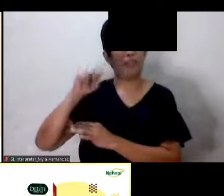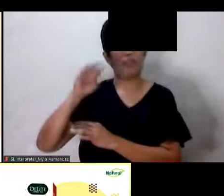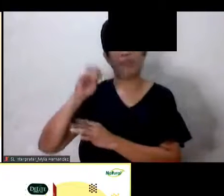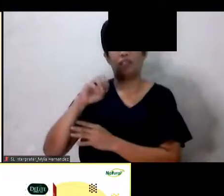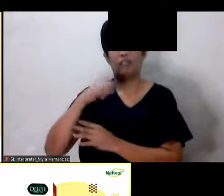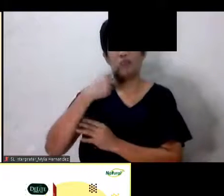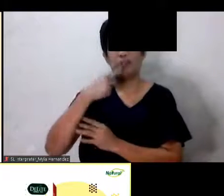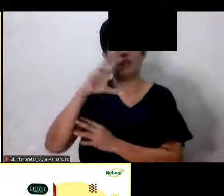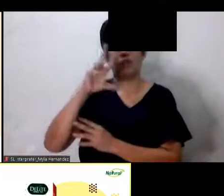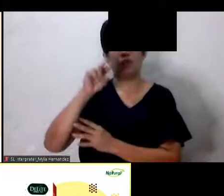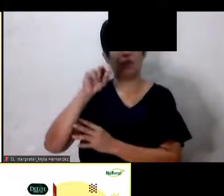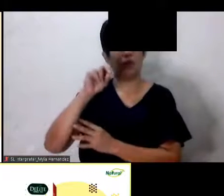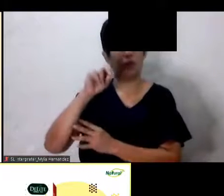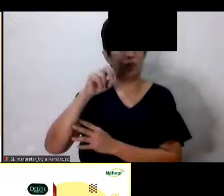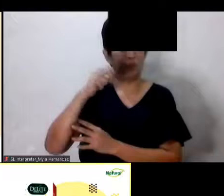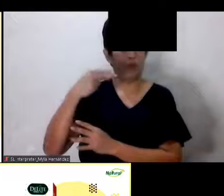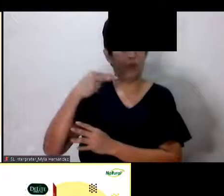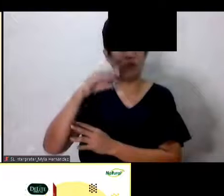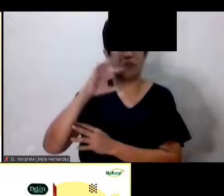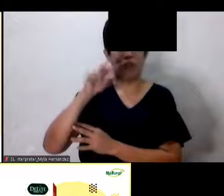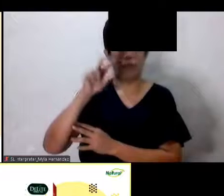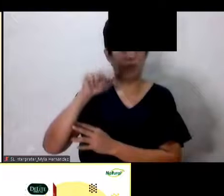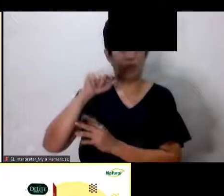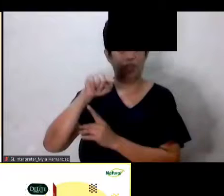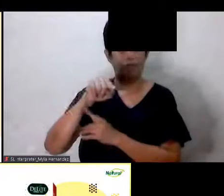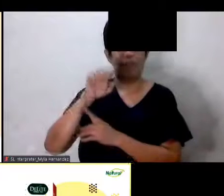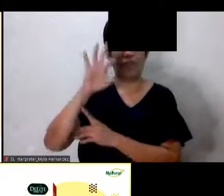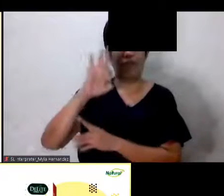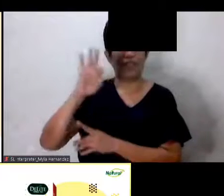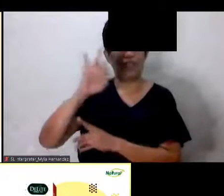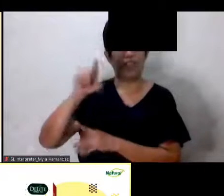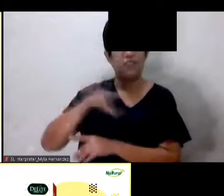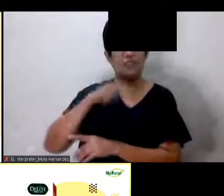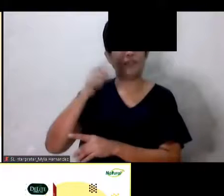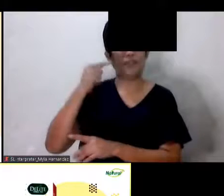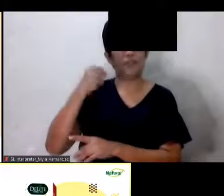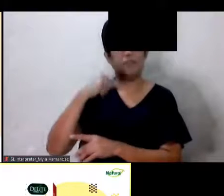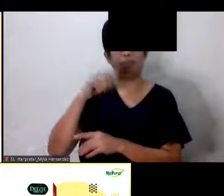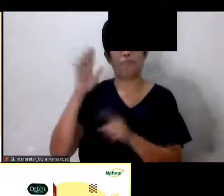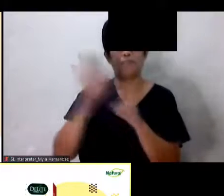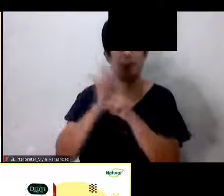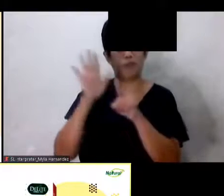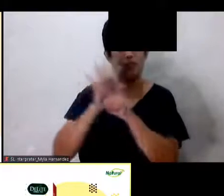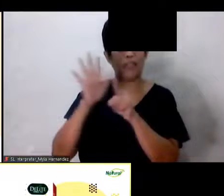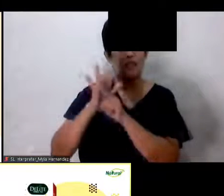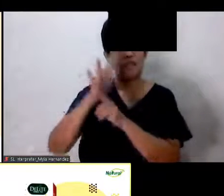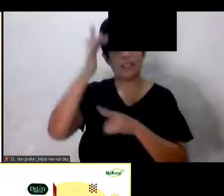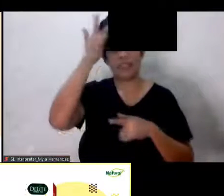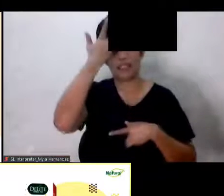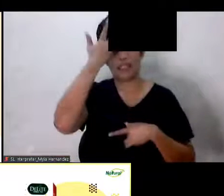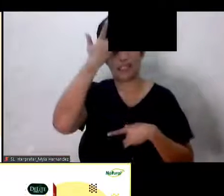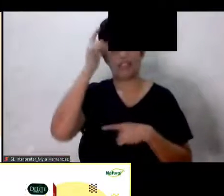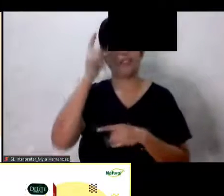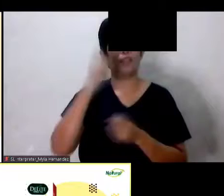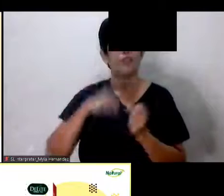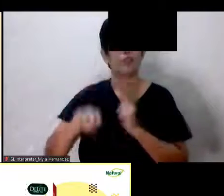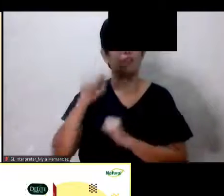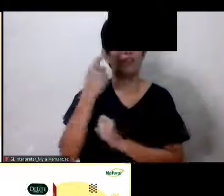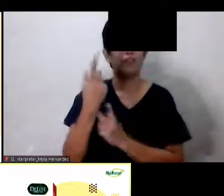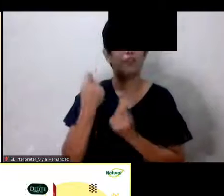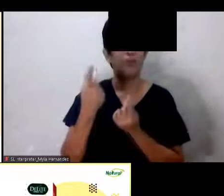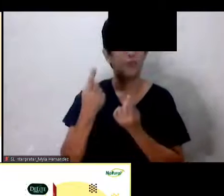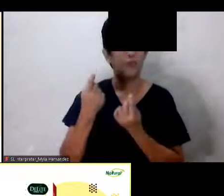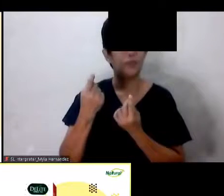is a long day also for me hindi ako pwede magkasakit So ang number one na ginawa ko ay I